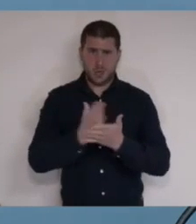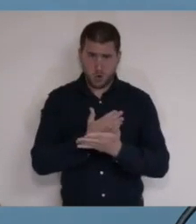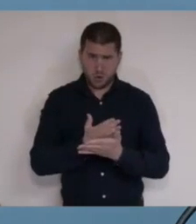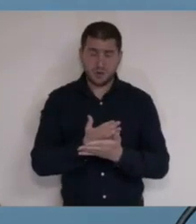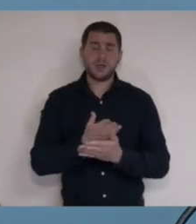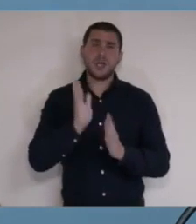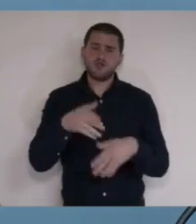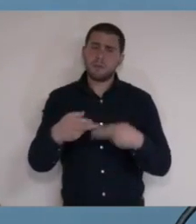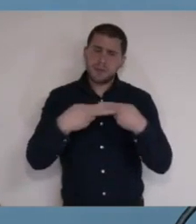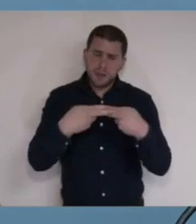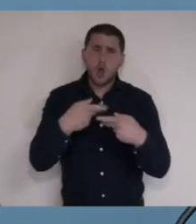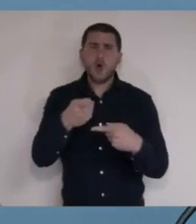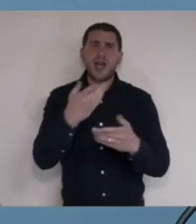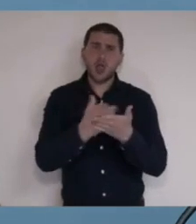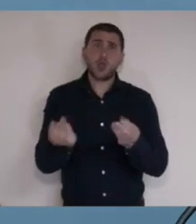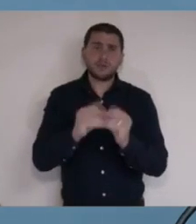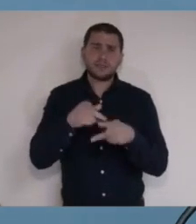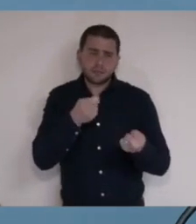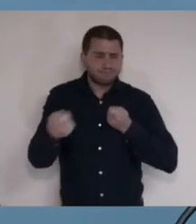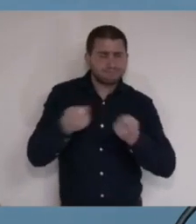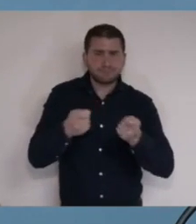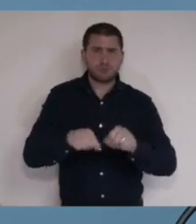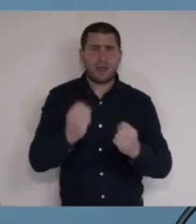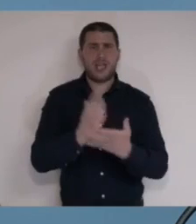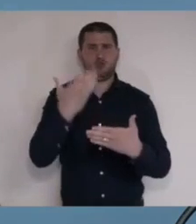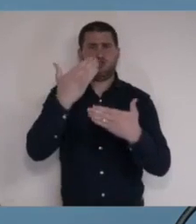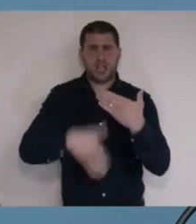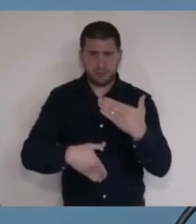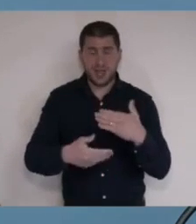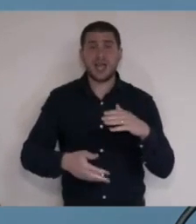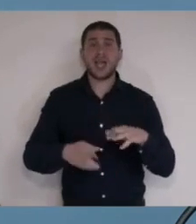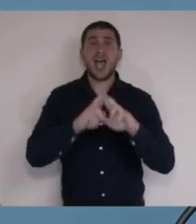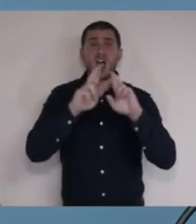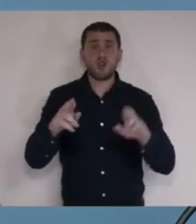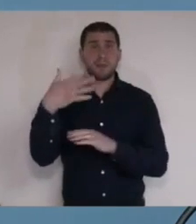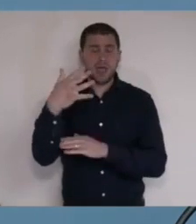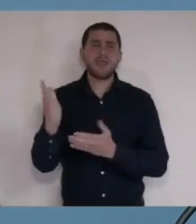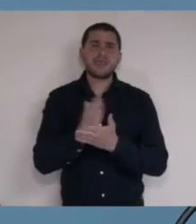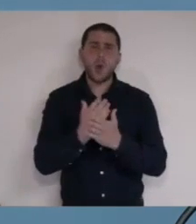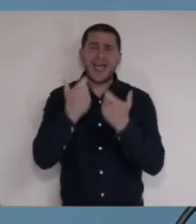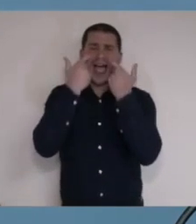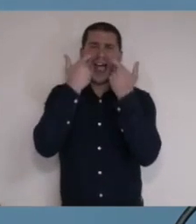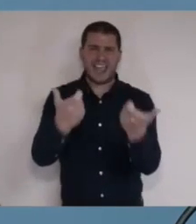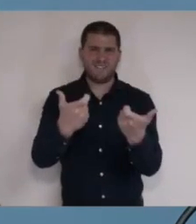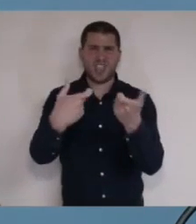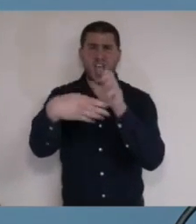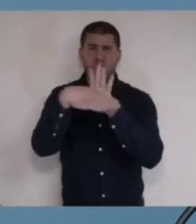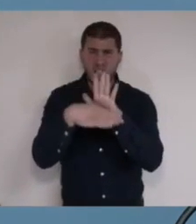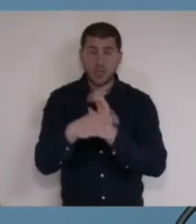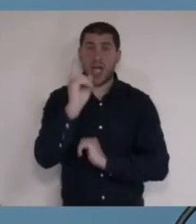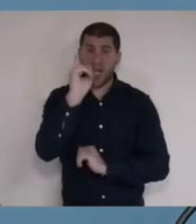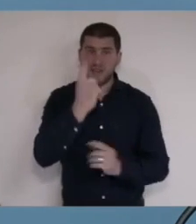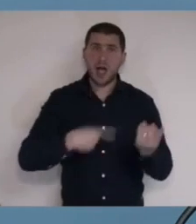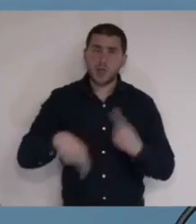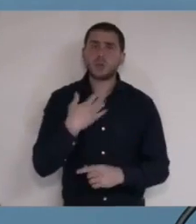לפנינו עוד החלטות ונצטרך לנווט במשבר הזה עד לסיומו. רשויות המדינה נערכות לאכוף את ההנחיות. אבל